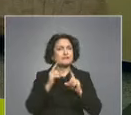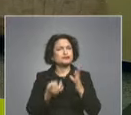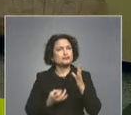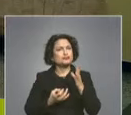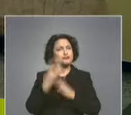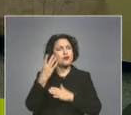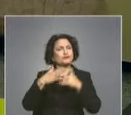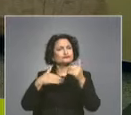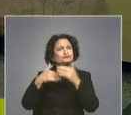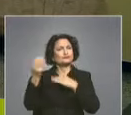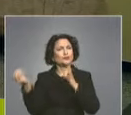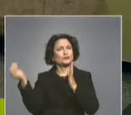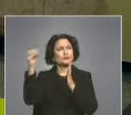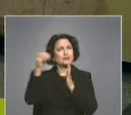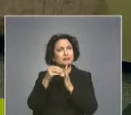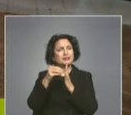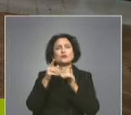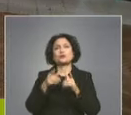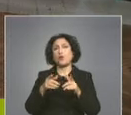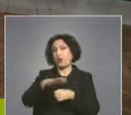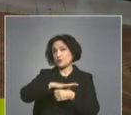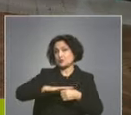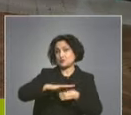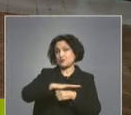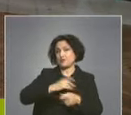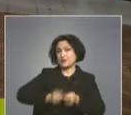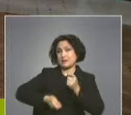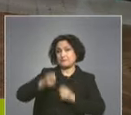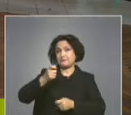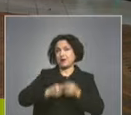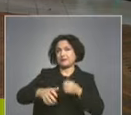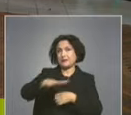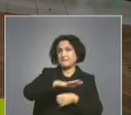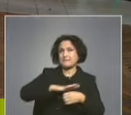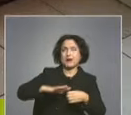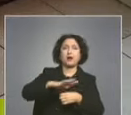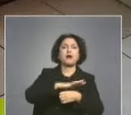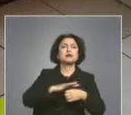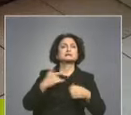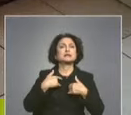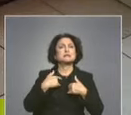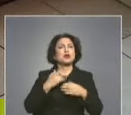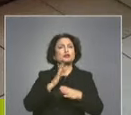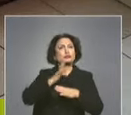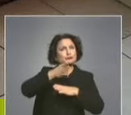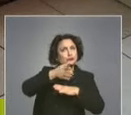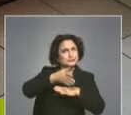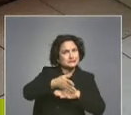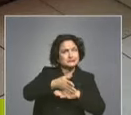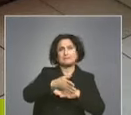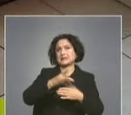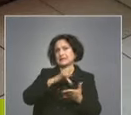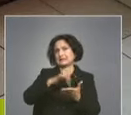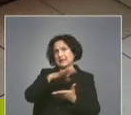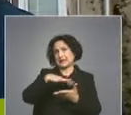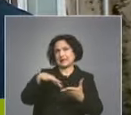към сградата. Наложителен е и основен ремонт на голяма част от материалната база и да се осигури достъпна среда за деца в неравностойно